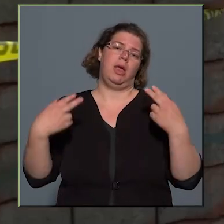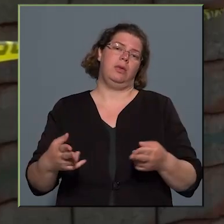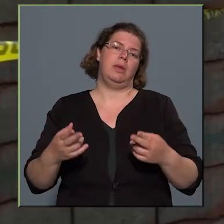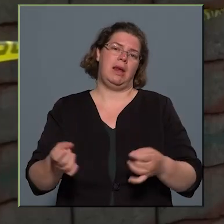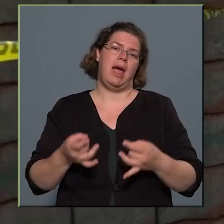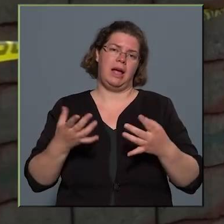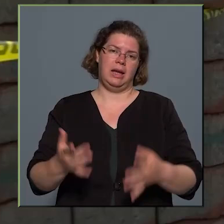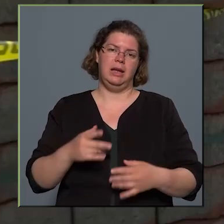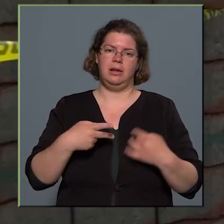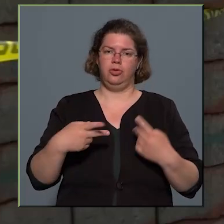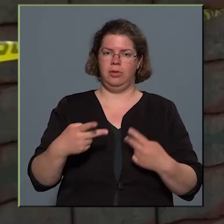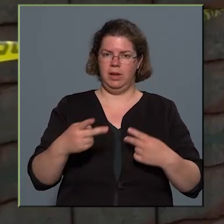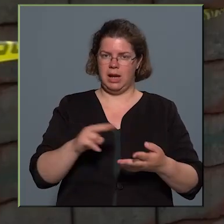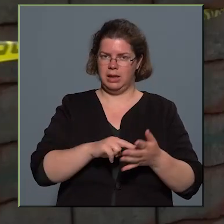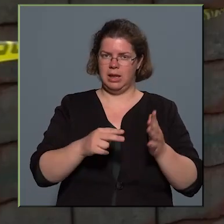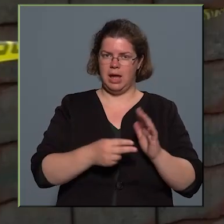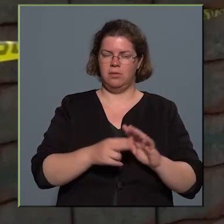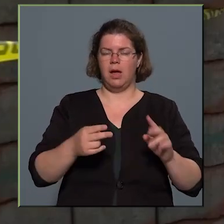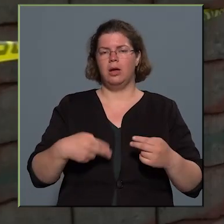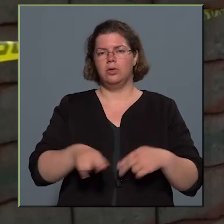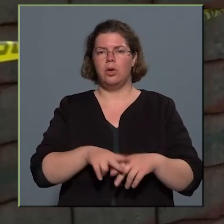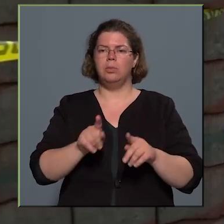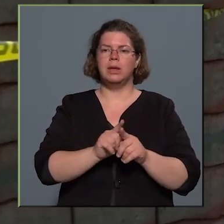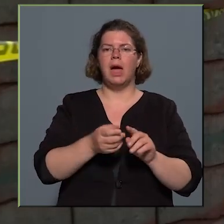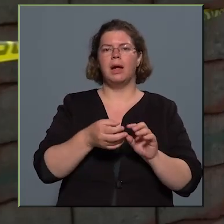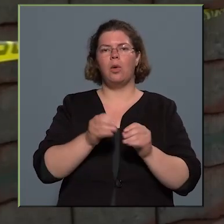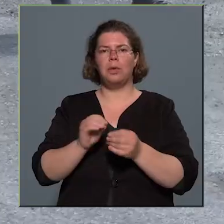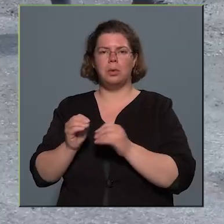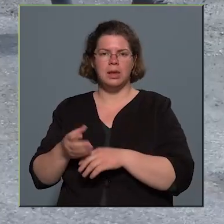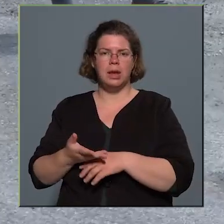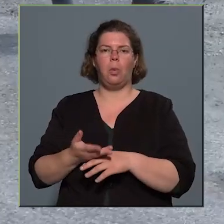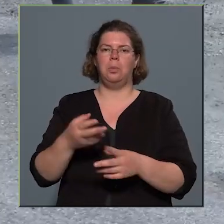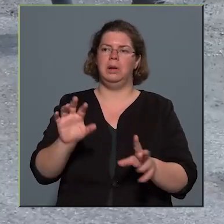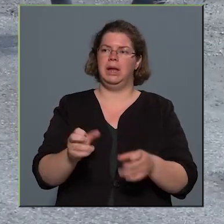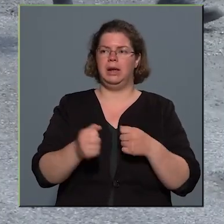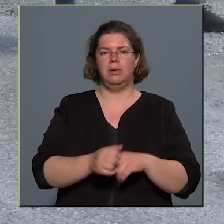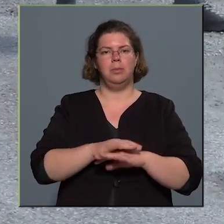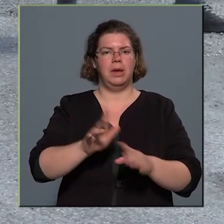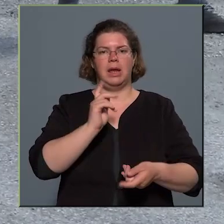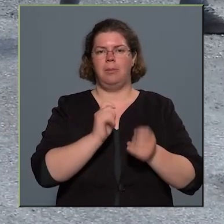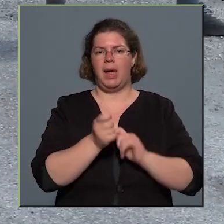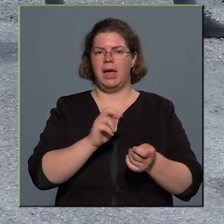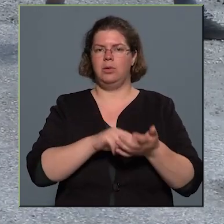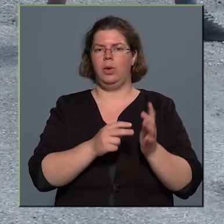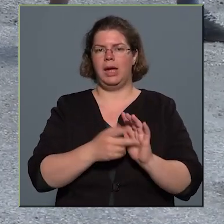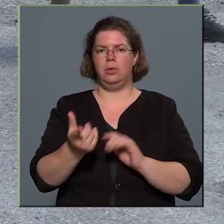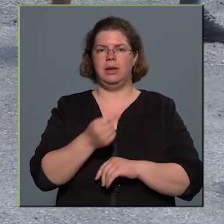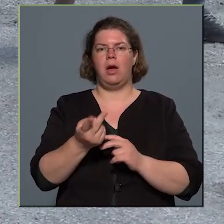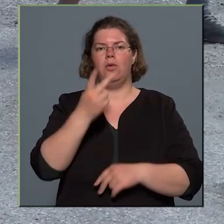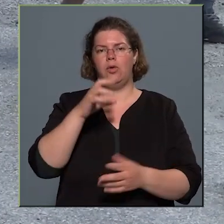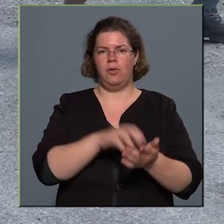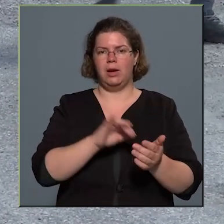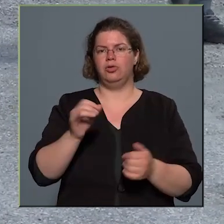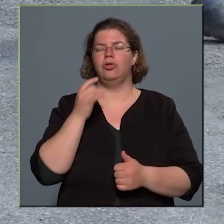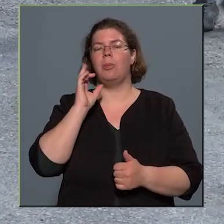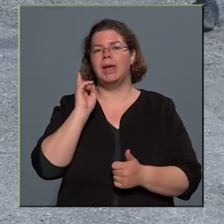az engedélyezési és kiviteli tervek. Több ilyen konzorcium jött létre, tehát minden egyes pályázó kerülettel a Főváros és a BKK